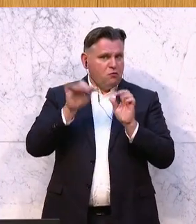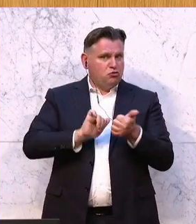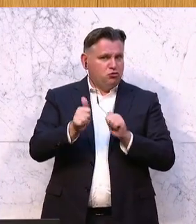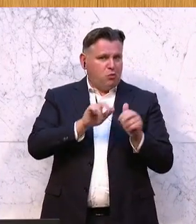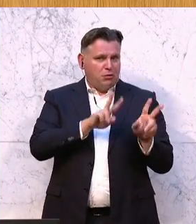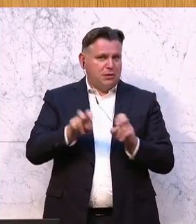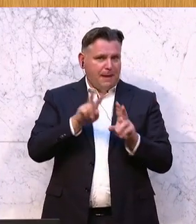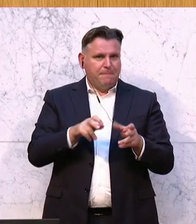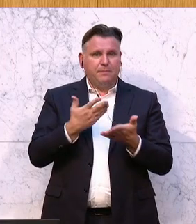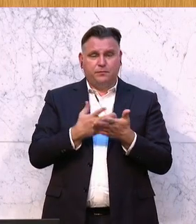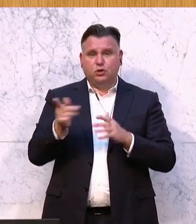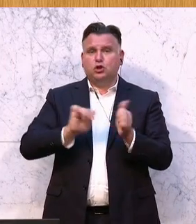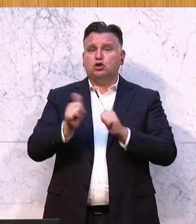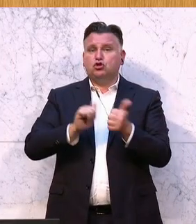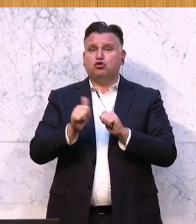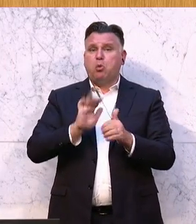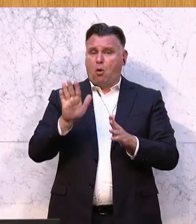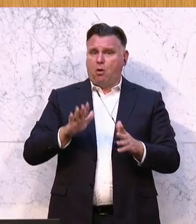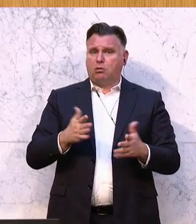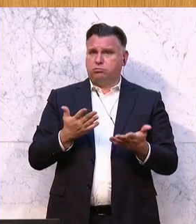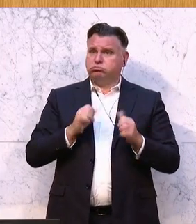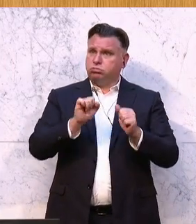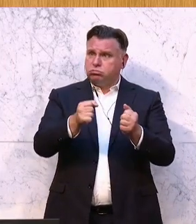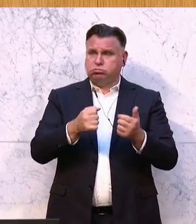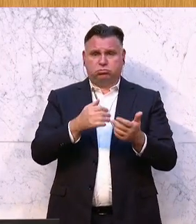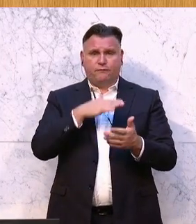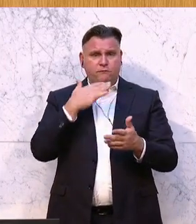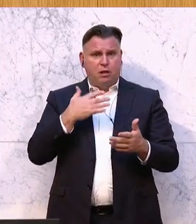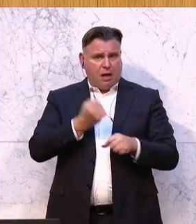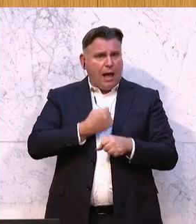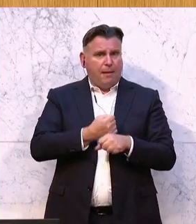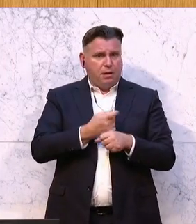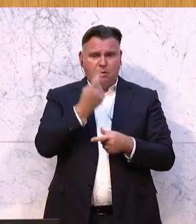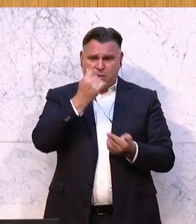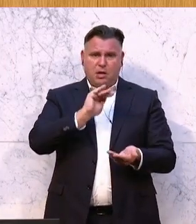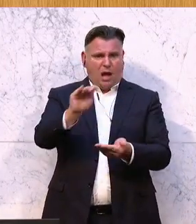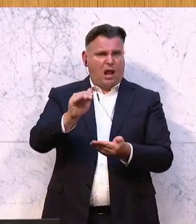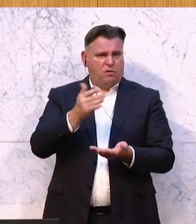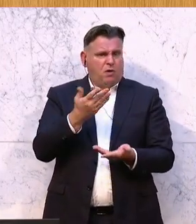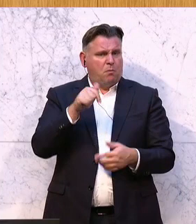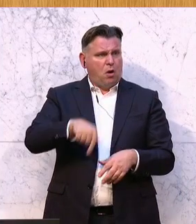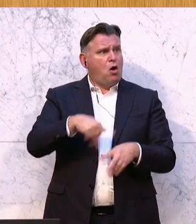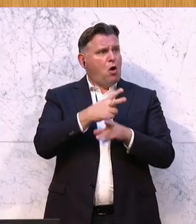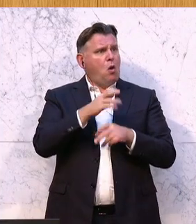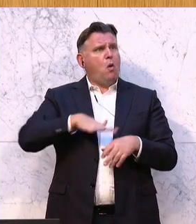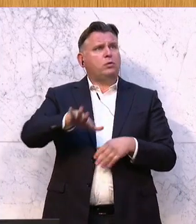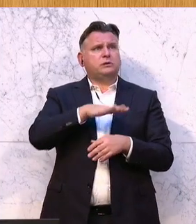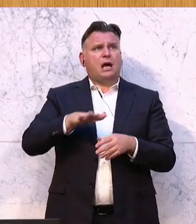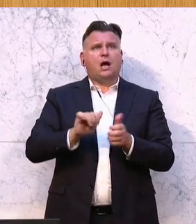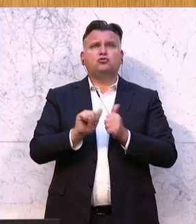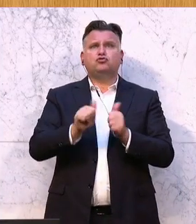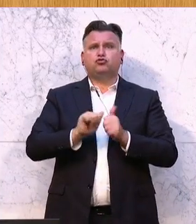dass durch die Arbeit, die der Sport leistet, der Einsatz der Mittel gerechtfertigt ist. Der Sport in Österreich, wir haben auch darüber schon